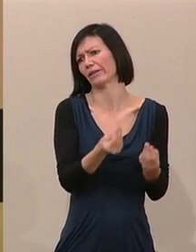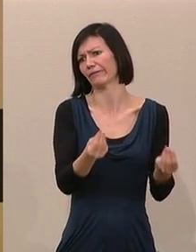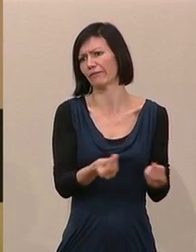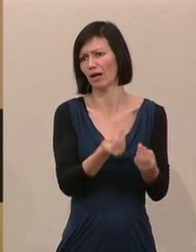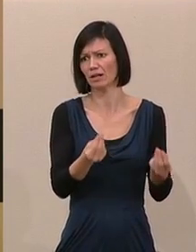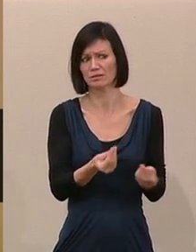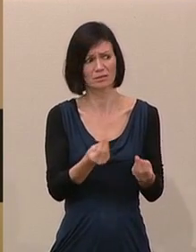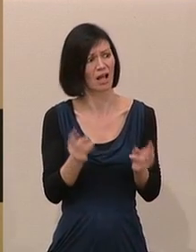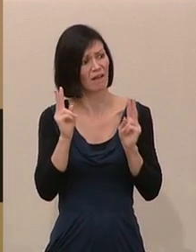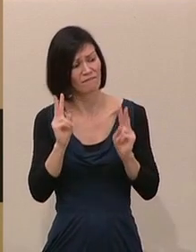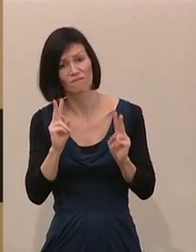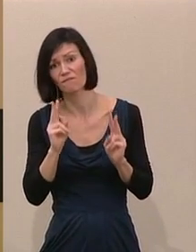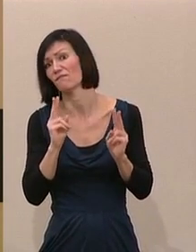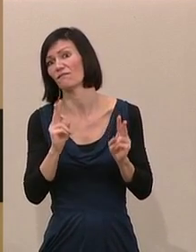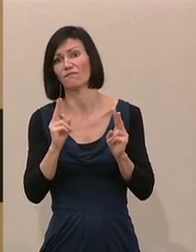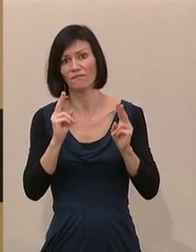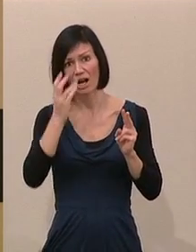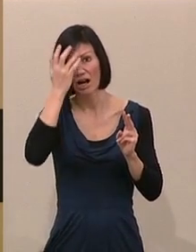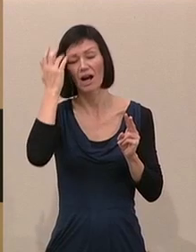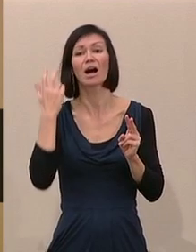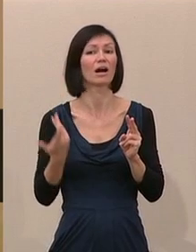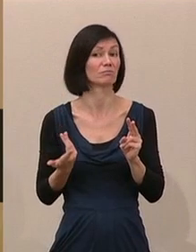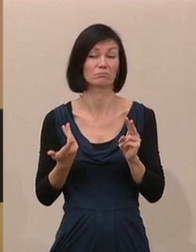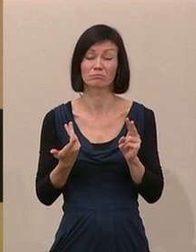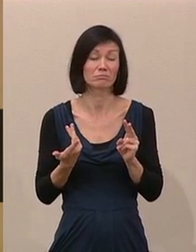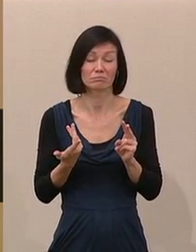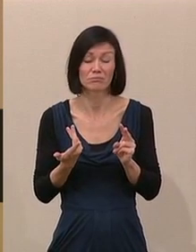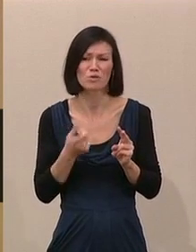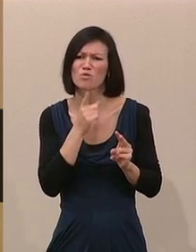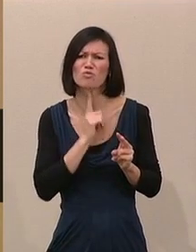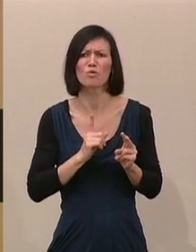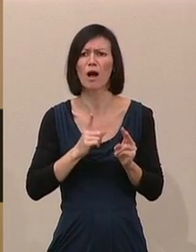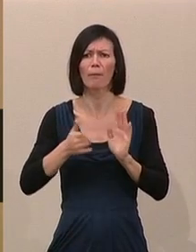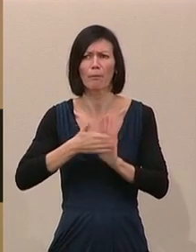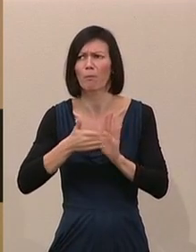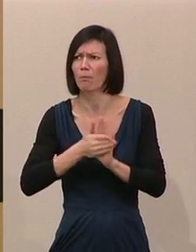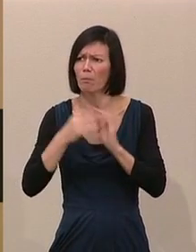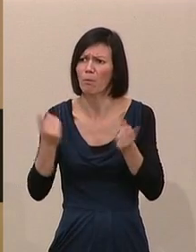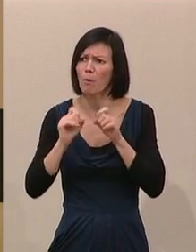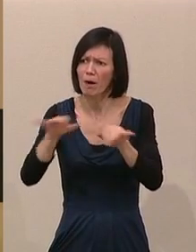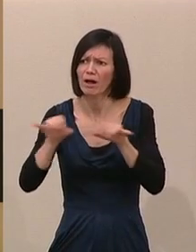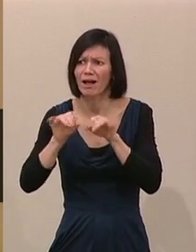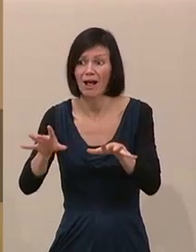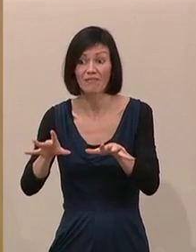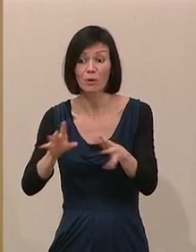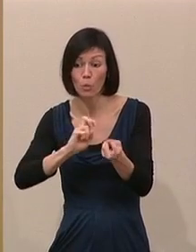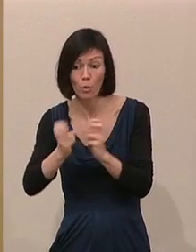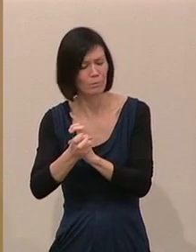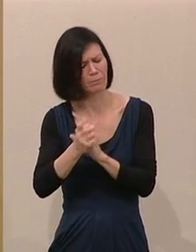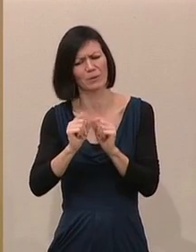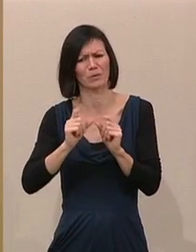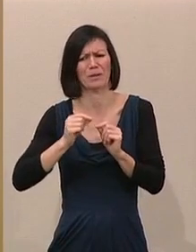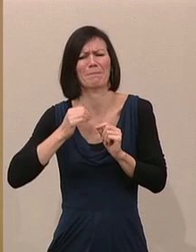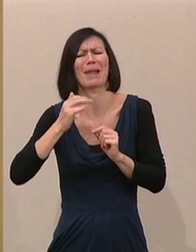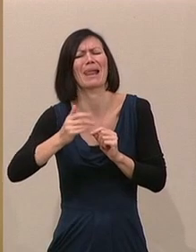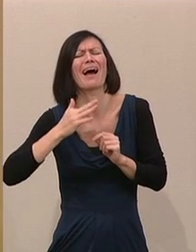Verwirklichung aller Slogans Milliarden kosten würde. Wirtschaftliche Anliegen stehen im Mittelpunkt der